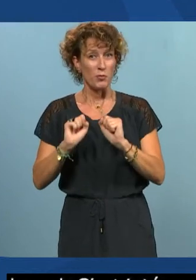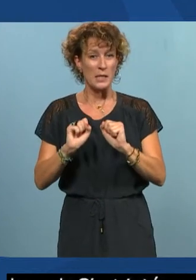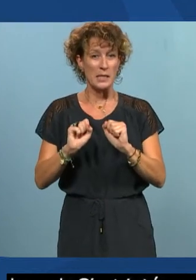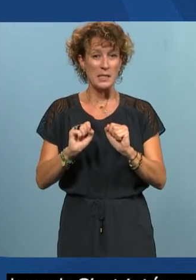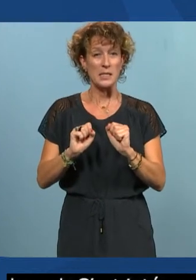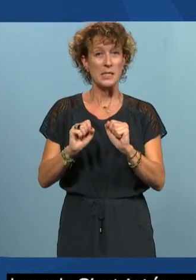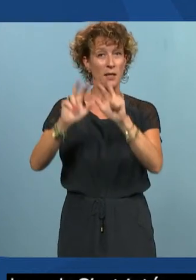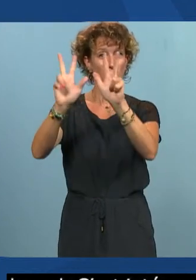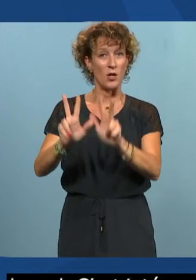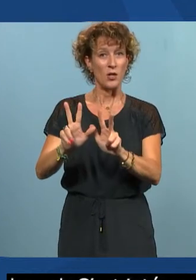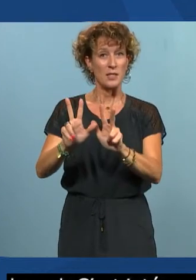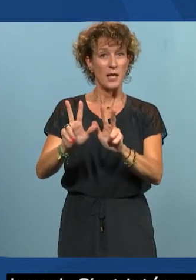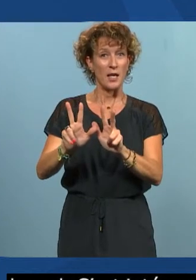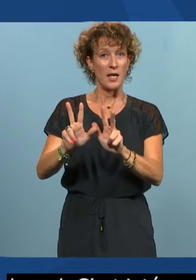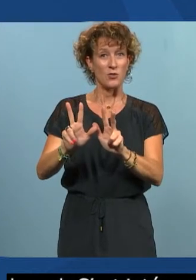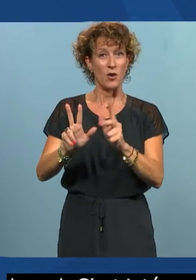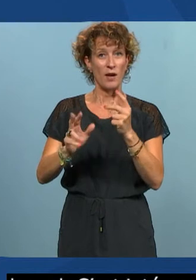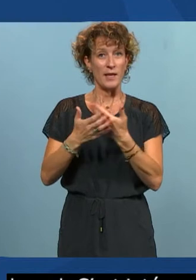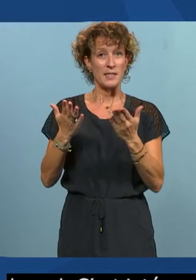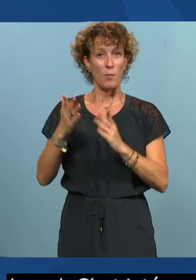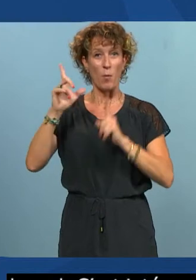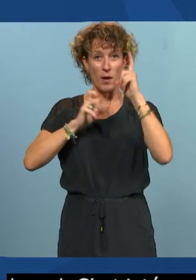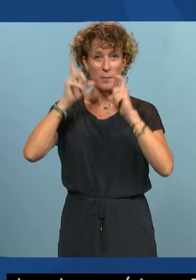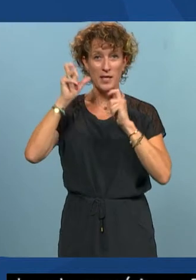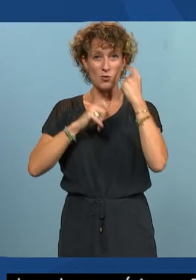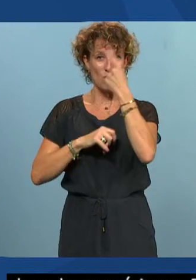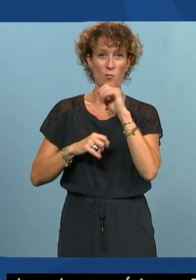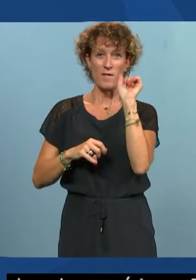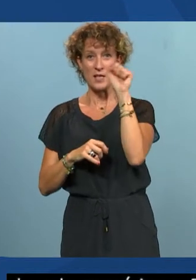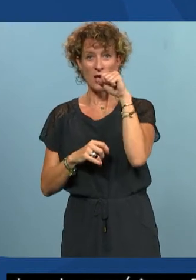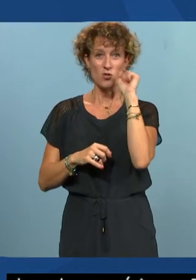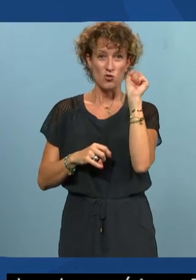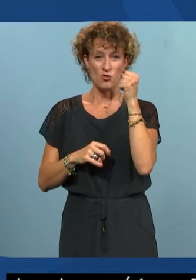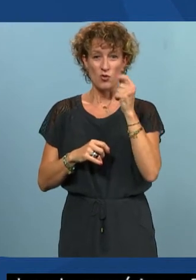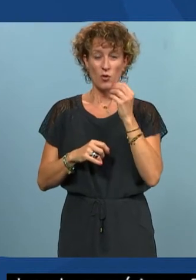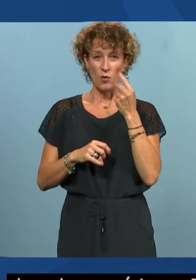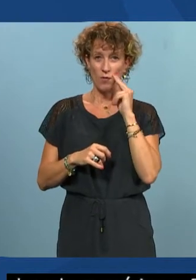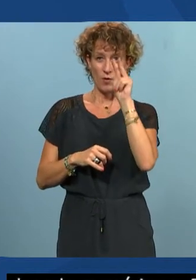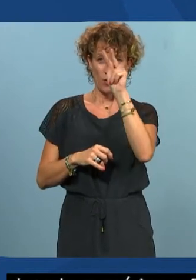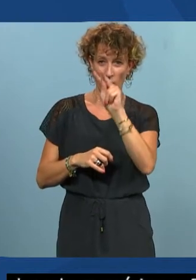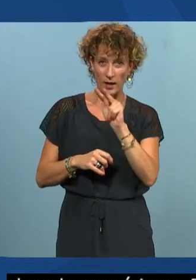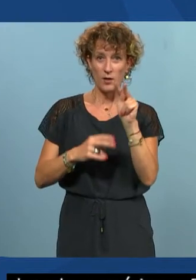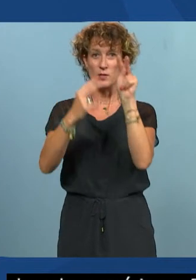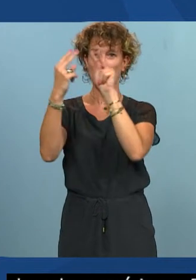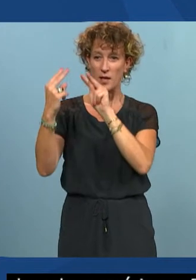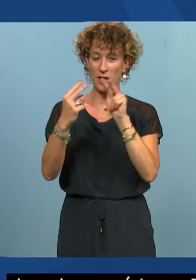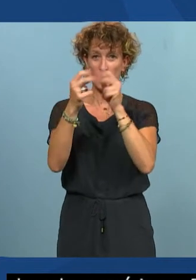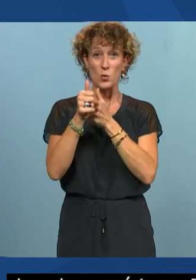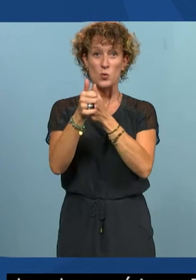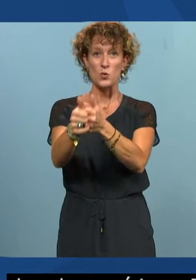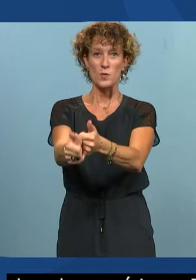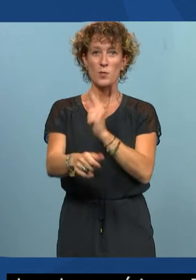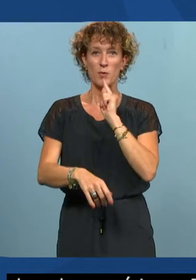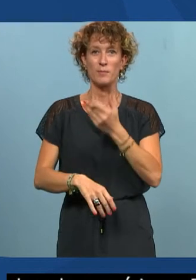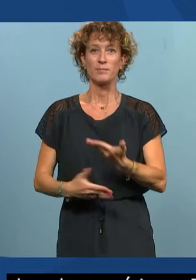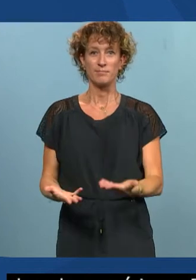'ordinateur simplement par des mouvements du visage ou en suivant le curseur qui suit le regard de l'utilisateur, par exemple. Donc, il